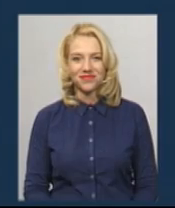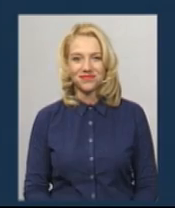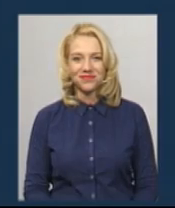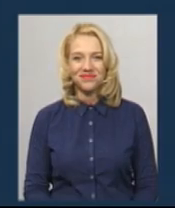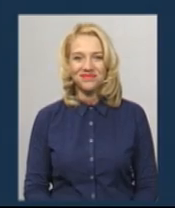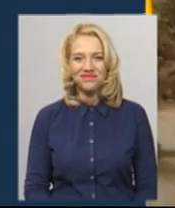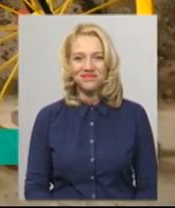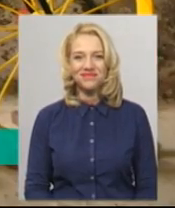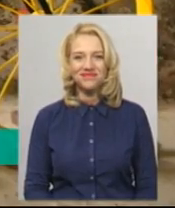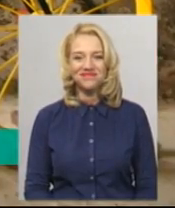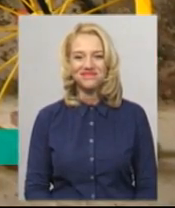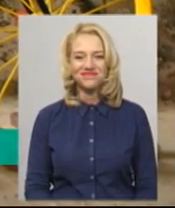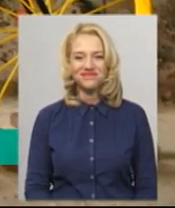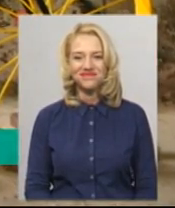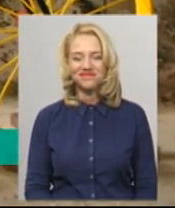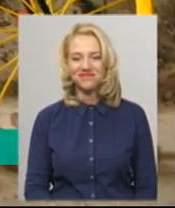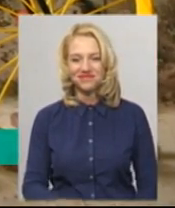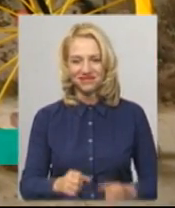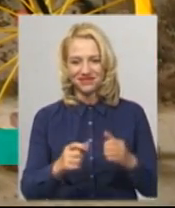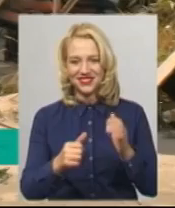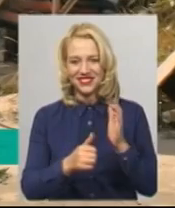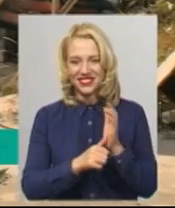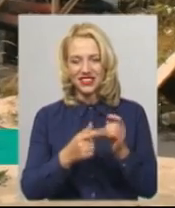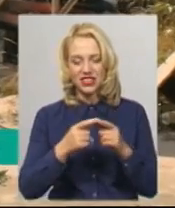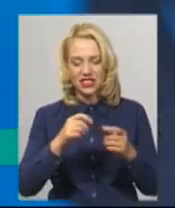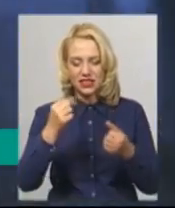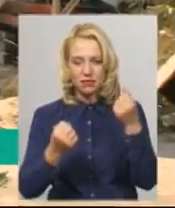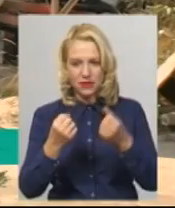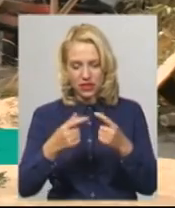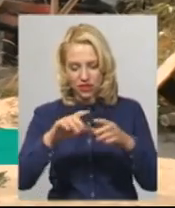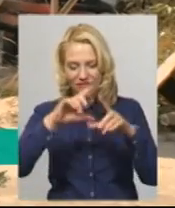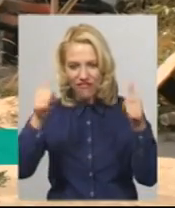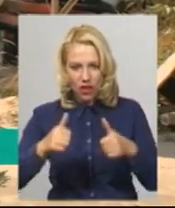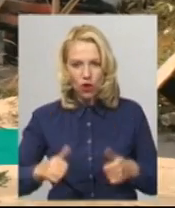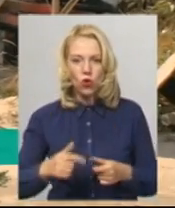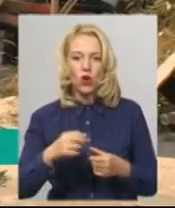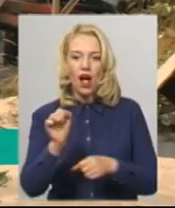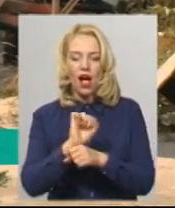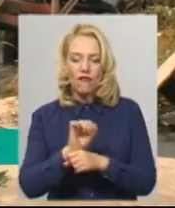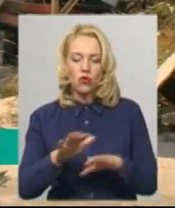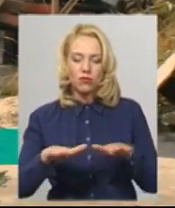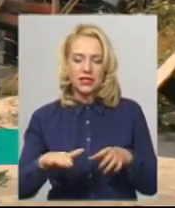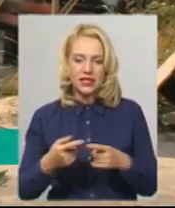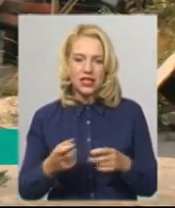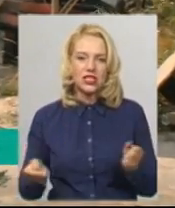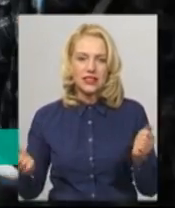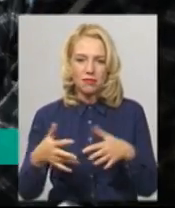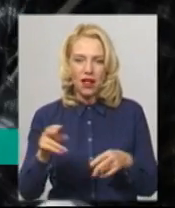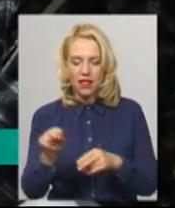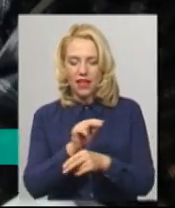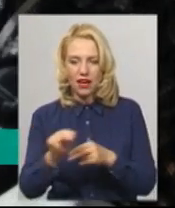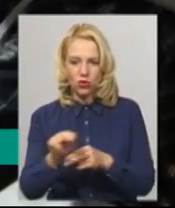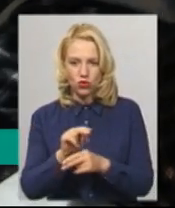Музика Шість фігур Миколи Мазура з автомістечка, що у Хмельницькому парку Чекмана, забрали на реконструкцію.